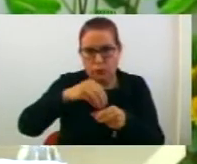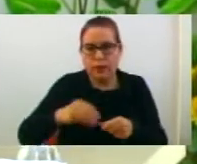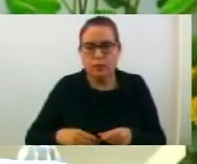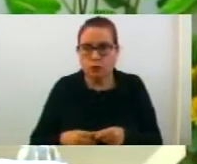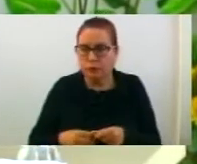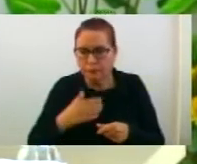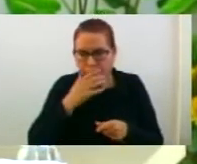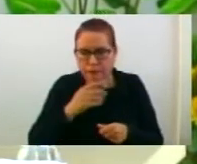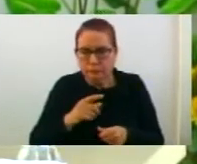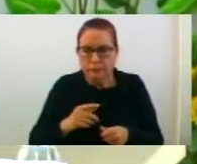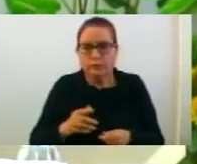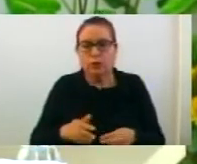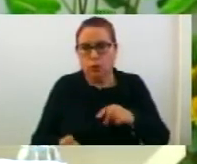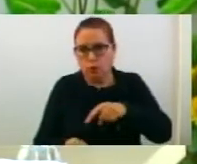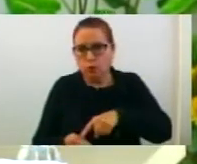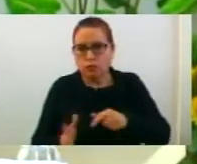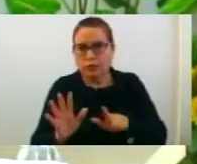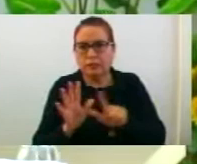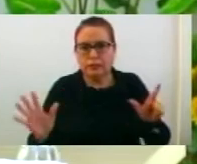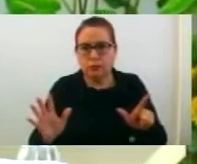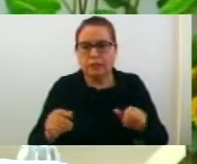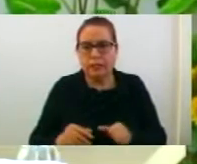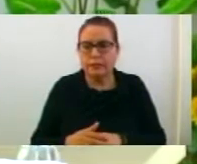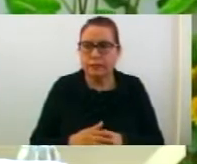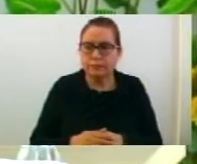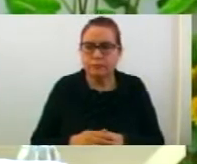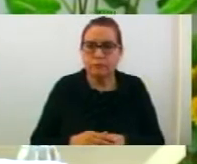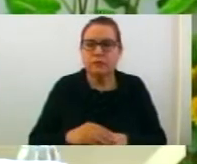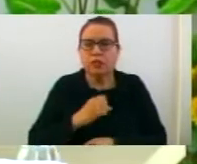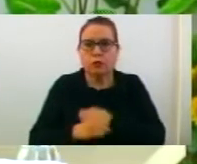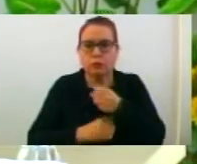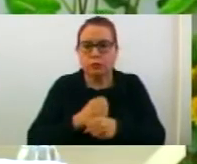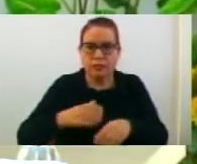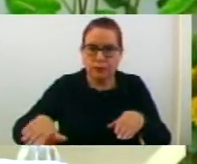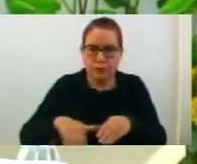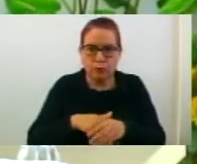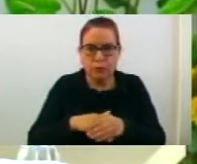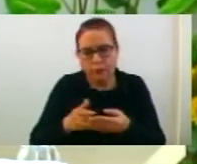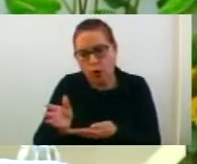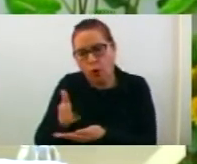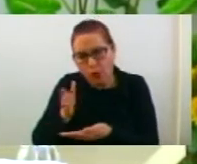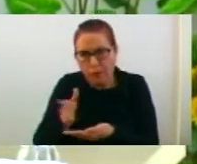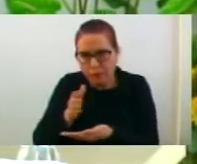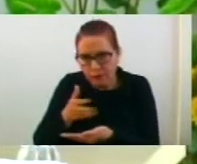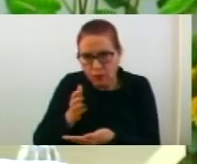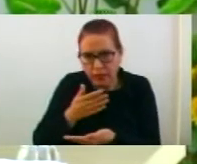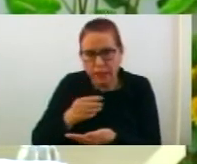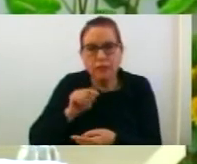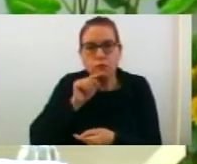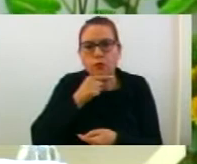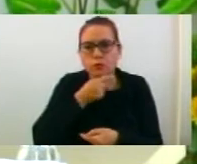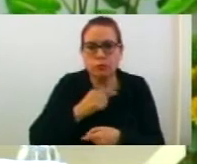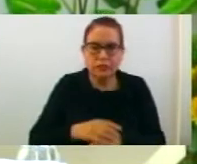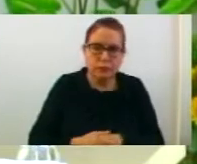точка 17 барене с огласност на годишният план за върботуване на за 2018 година